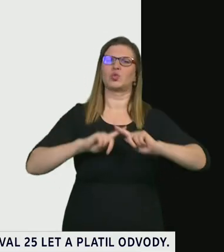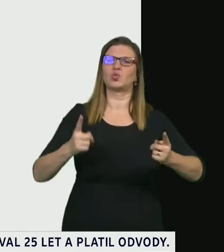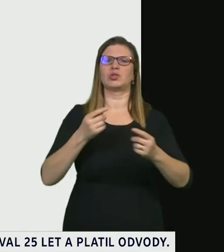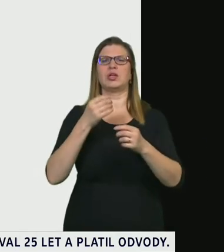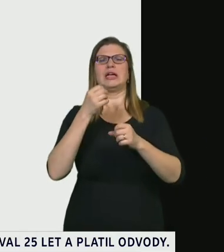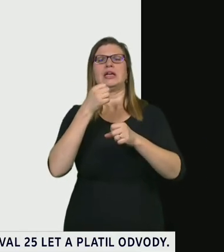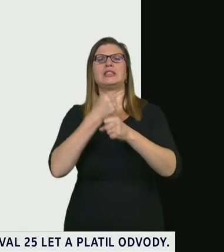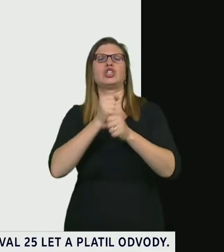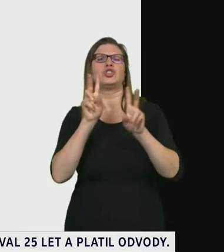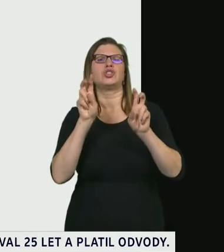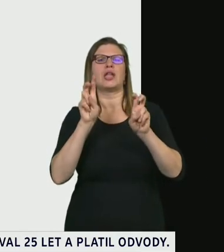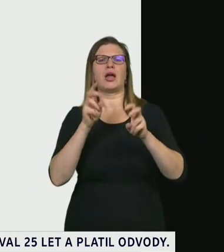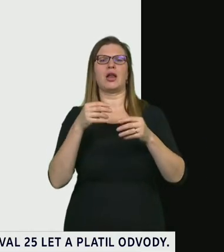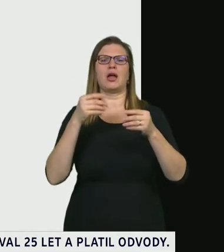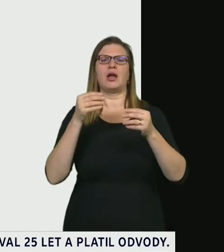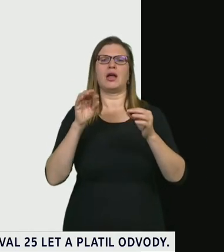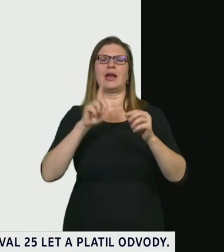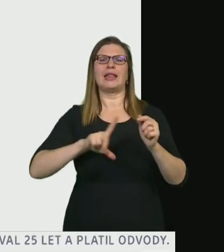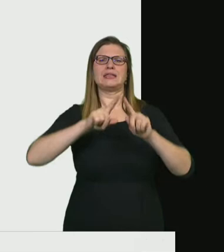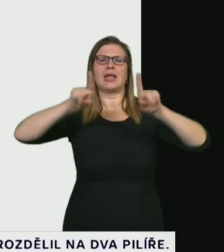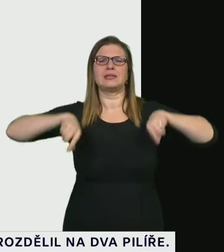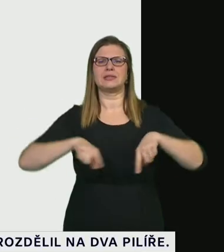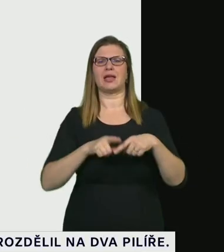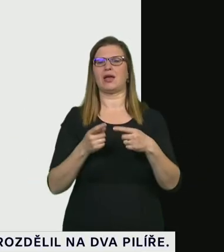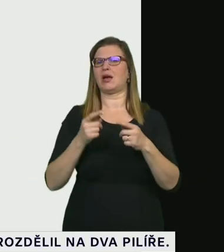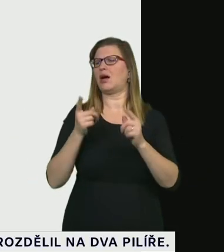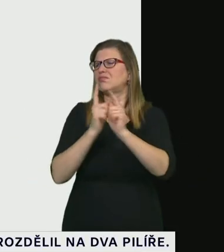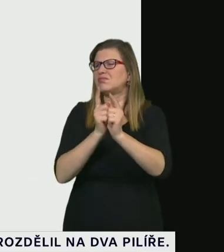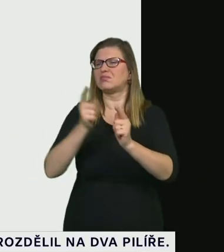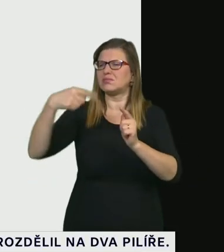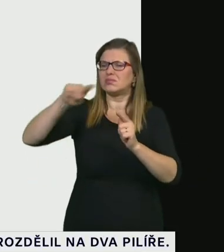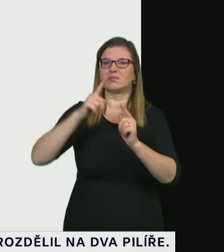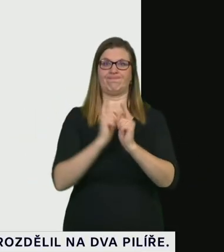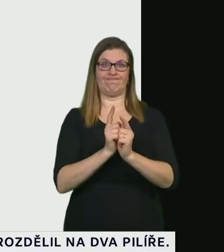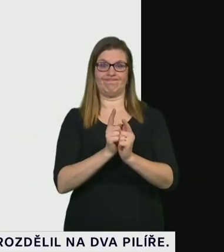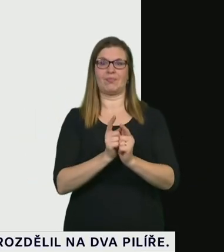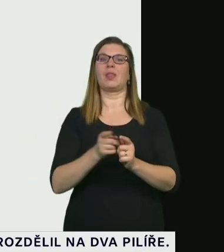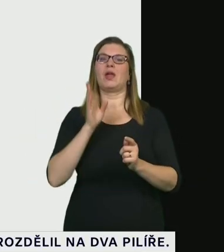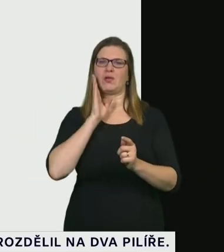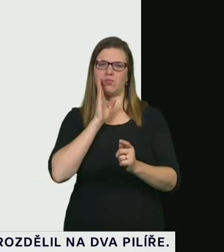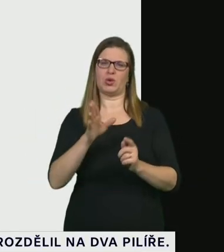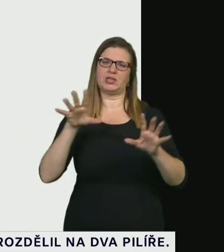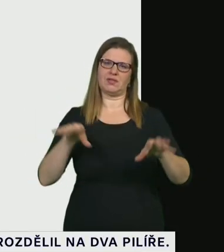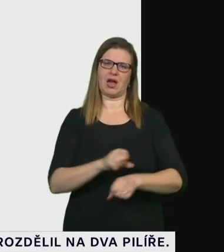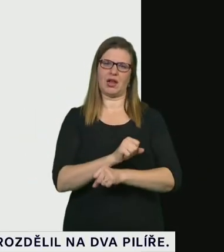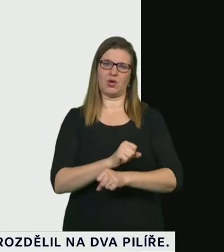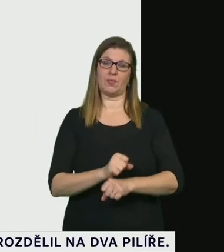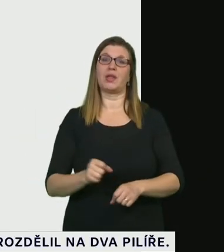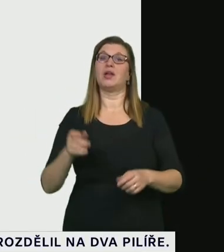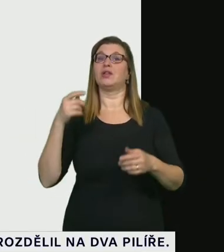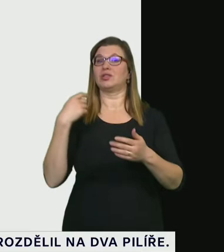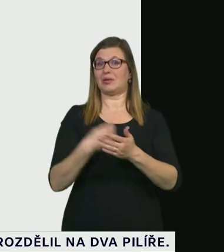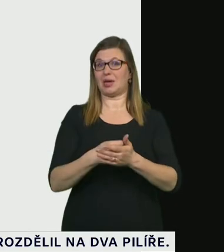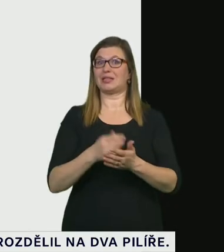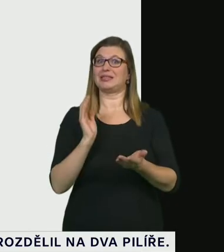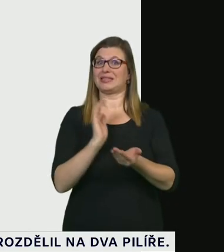příštího roku To bude dáno tím, že vakcína zatím to vypadá bude na trhu osamocená